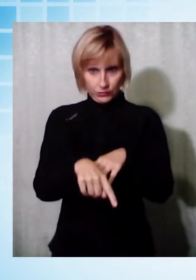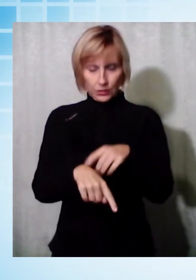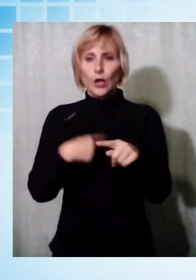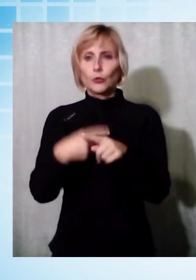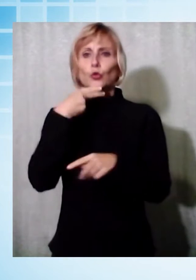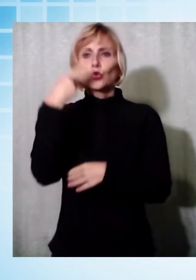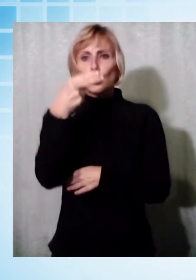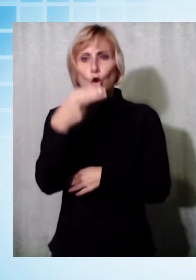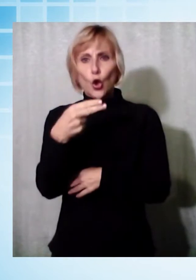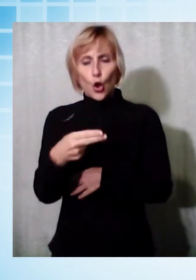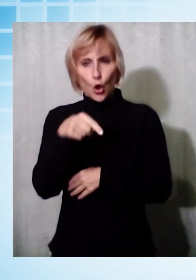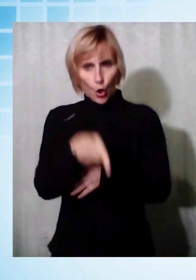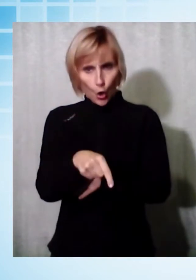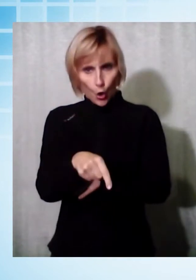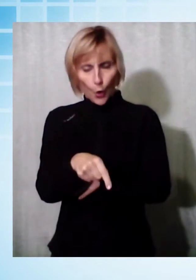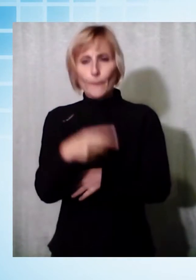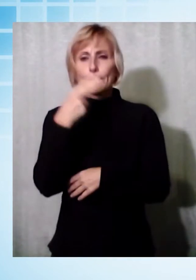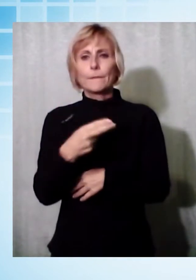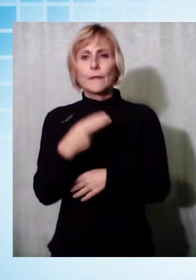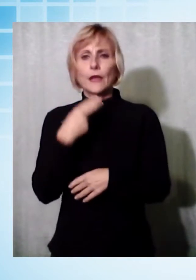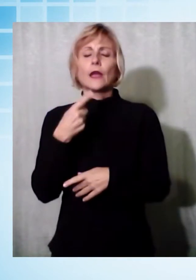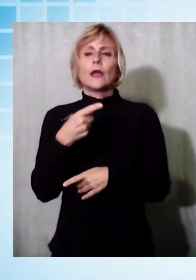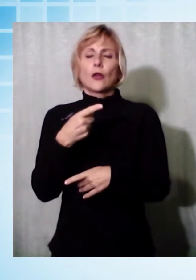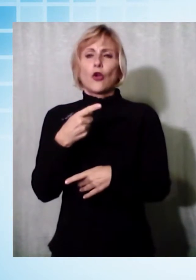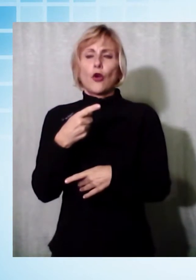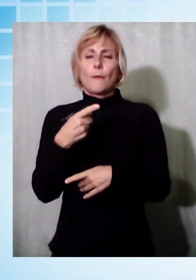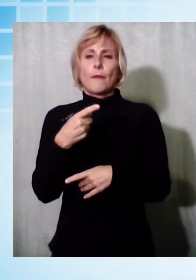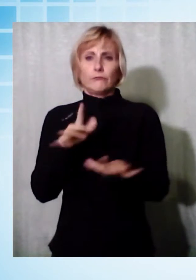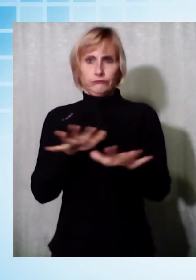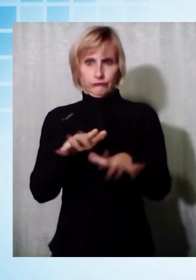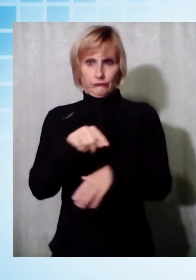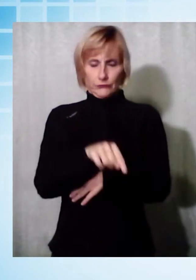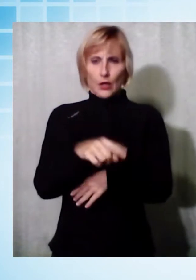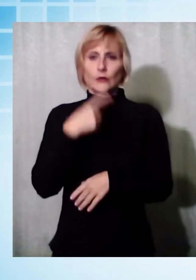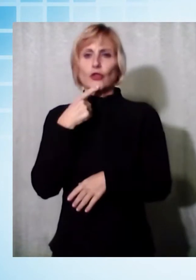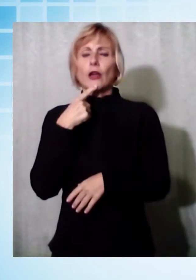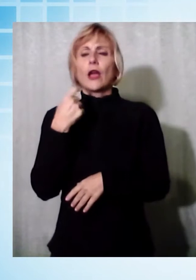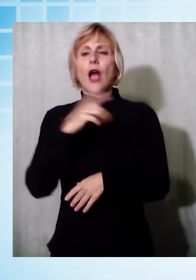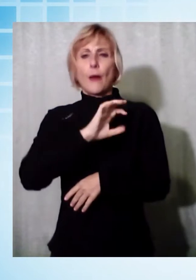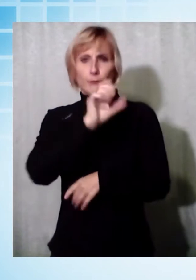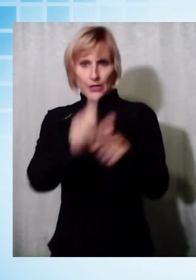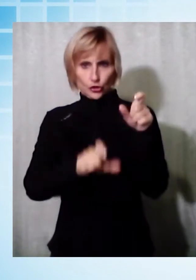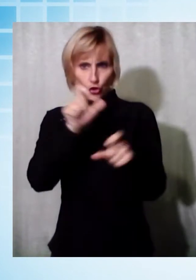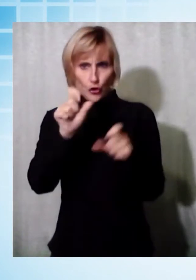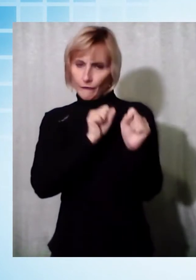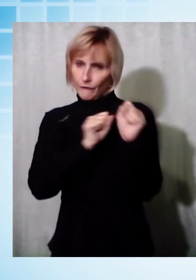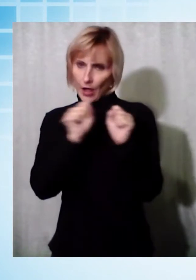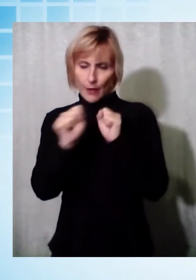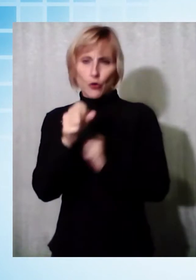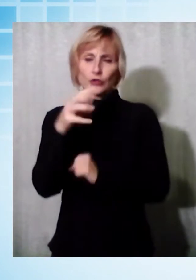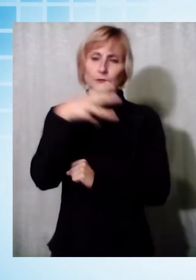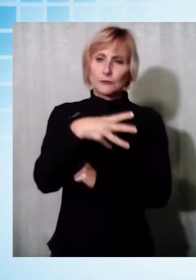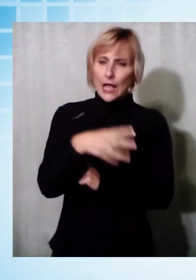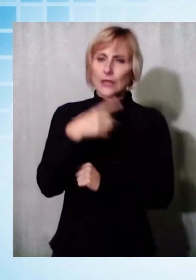Presidente del Consiglio di Massa Stefano Benedetti e il Sindaco di Montignoso Gianni Lorenzetti, accusati di aver favorito la Serimperra per un abuso